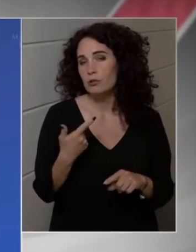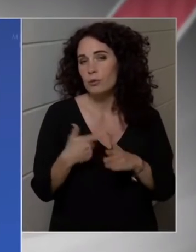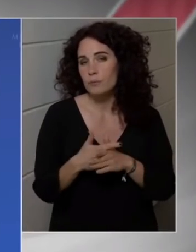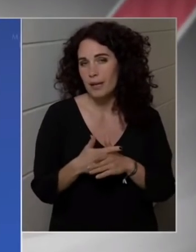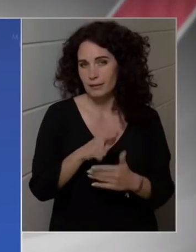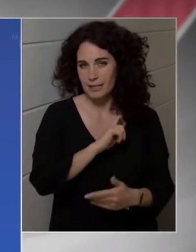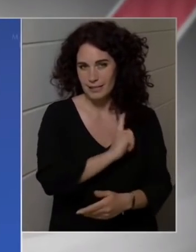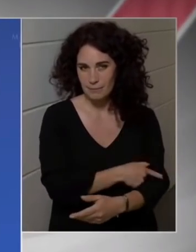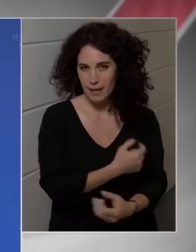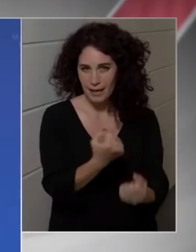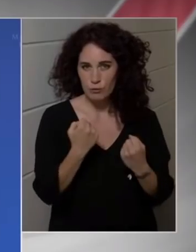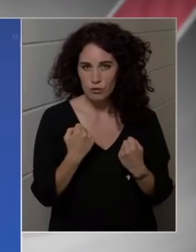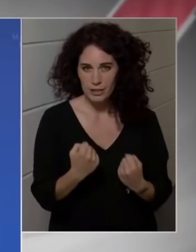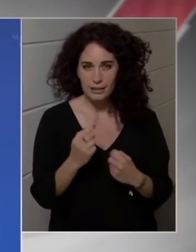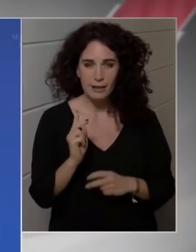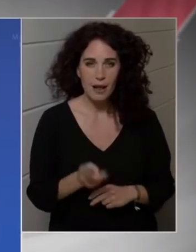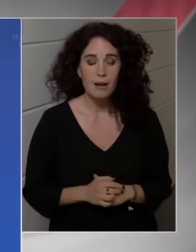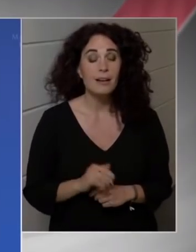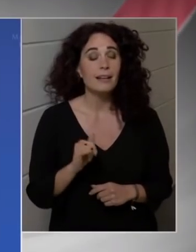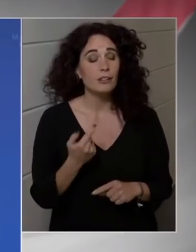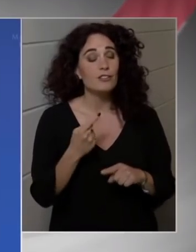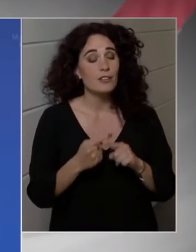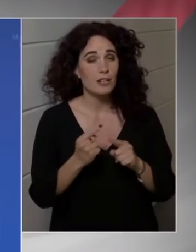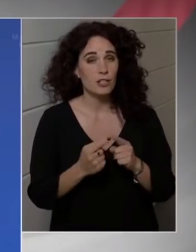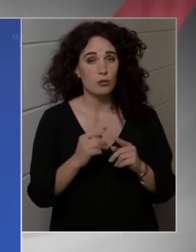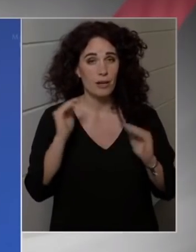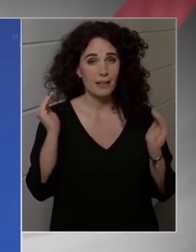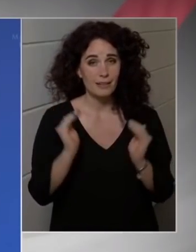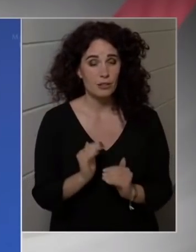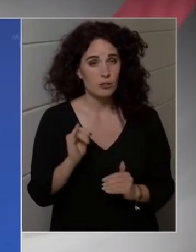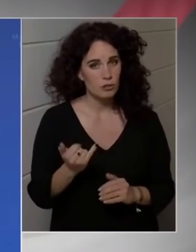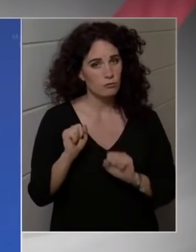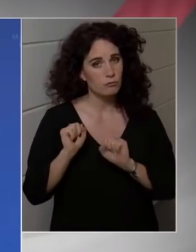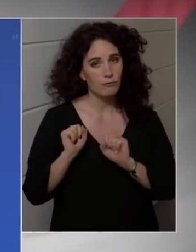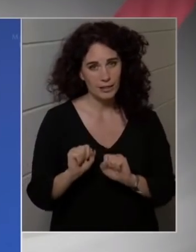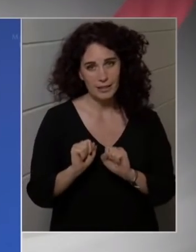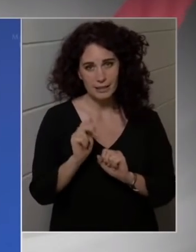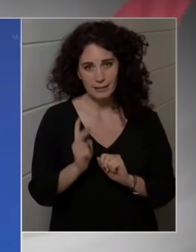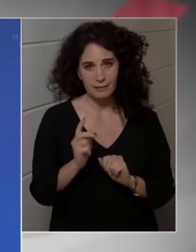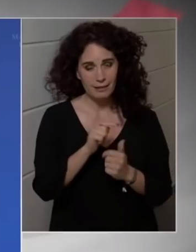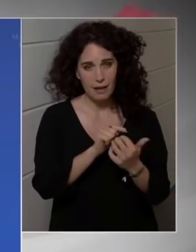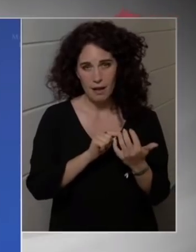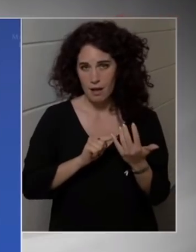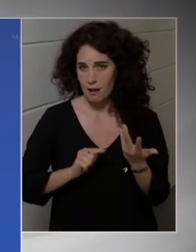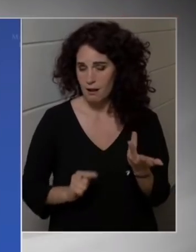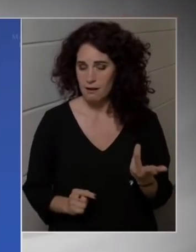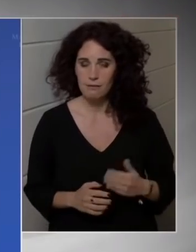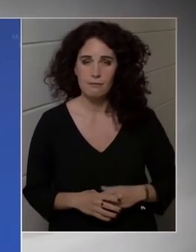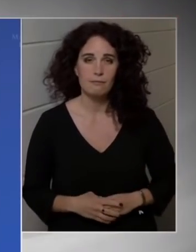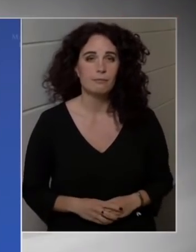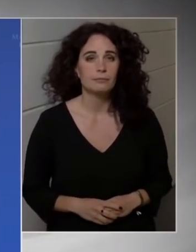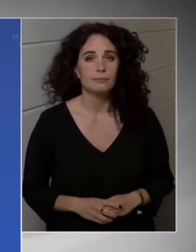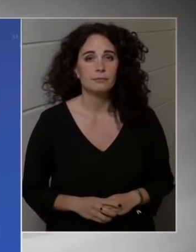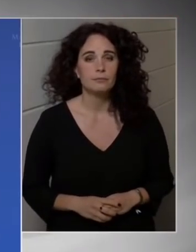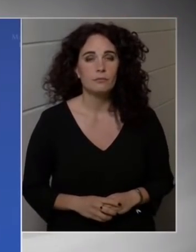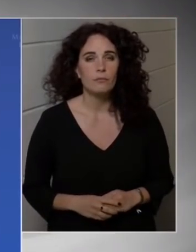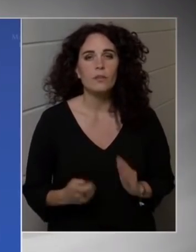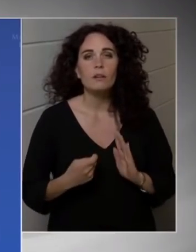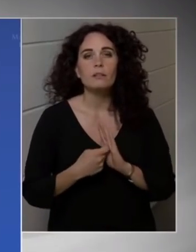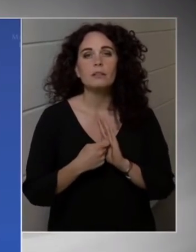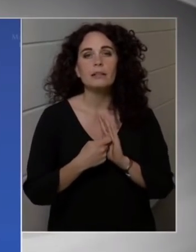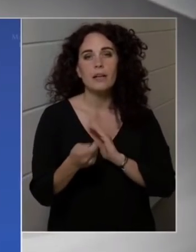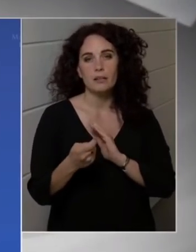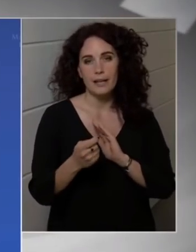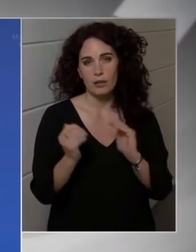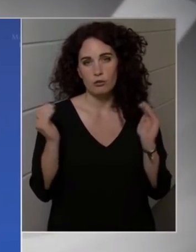értékét, a családvédelmi intézkedéseinket, adott esetben ezeket erősíteni is kell,